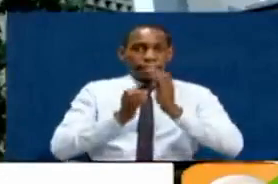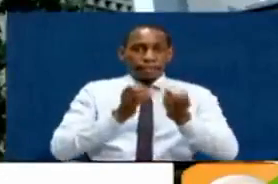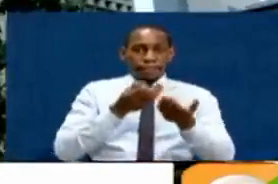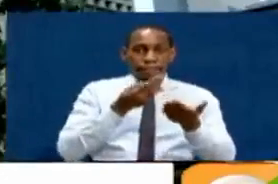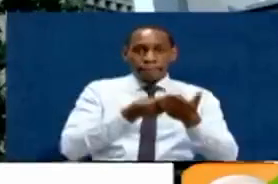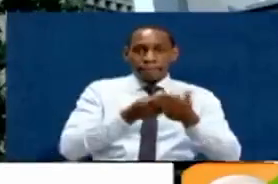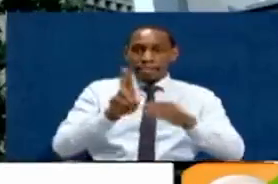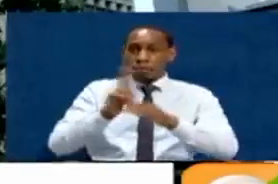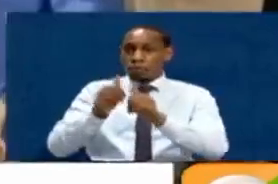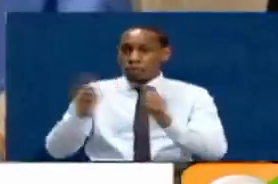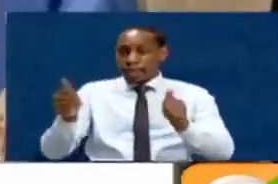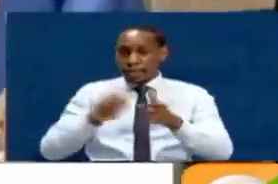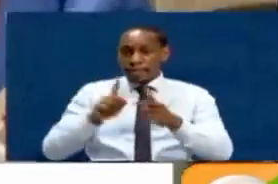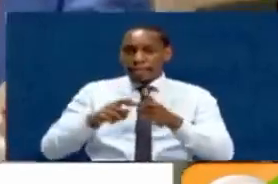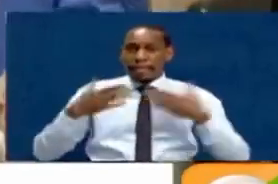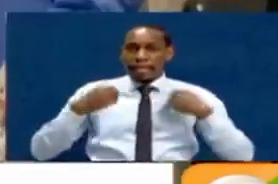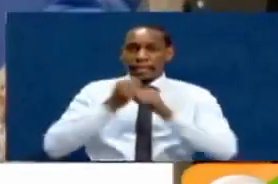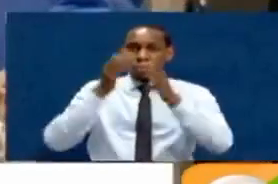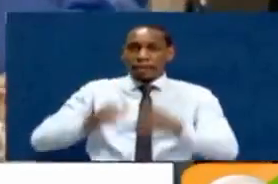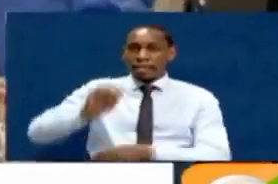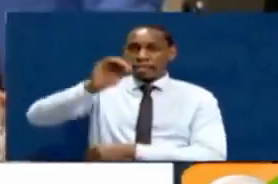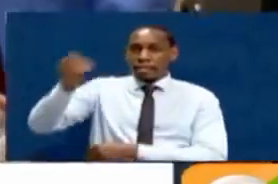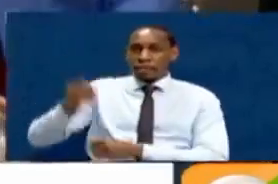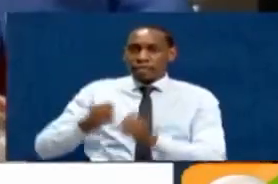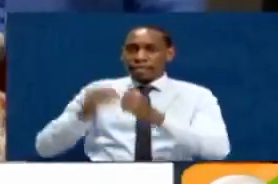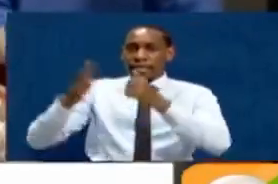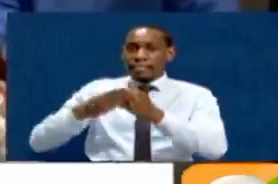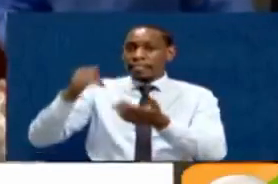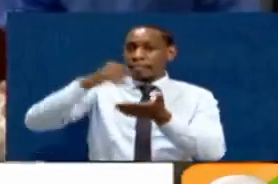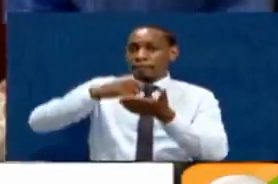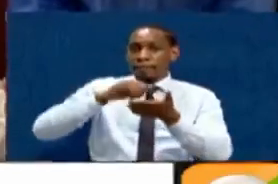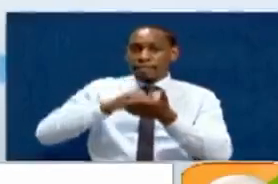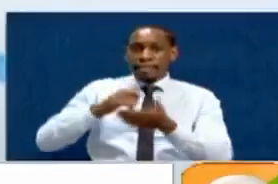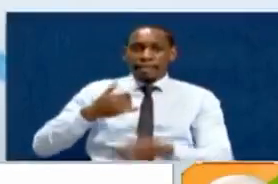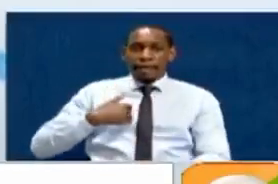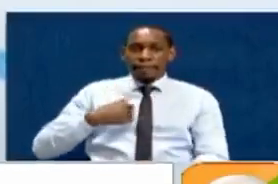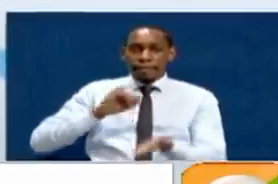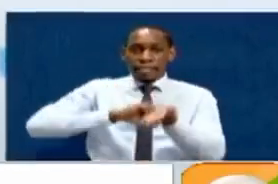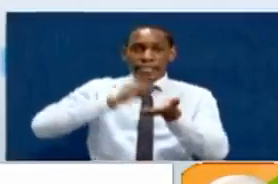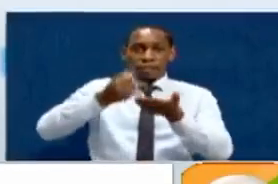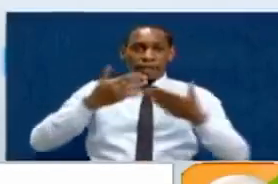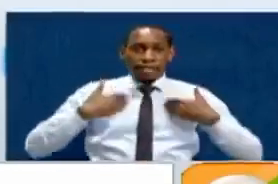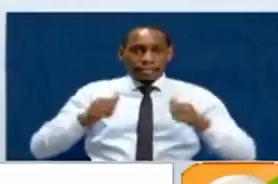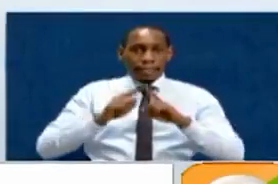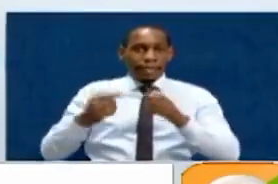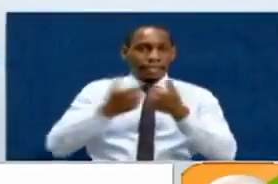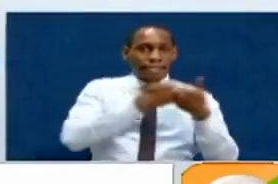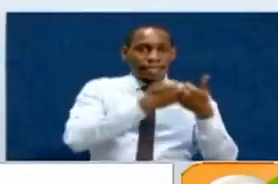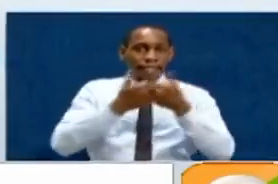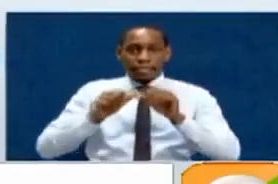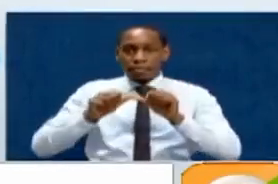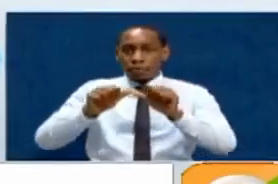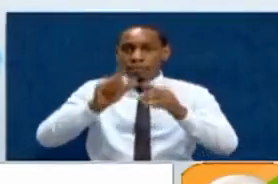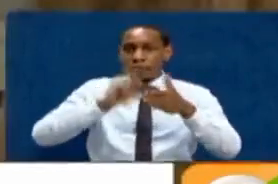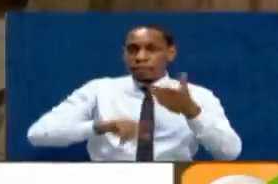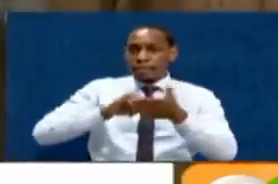fithahizo zitatumika vilivyo basi wa udumu wa Afia katika county 19 usika watapata bima ya Afia. Ila achanga moto inasalia